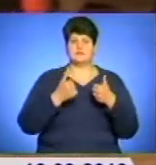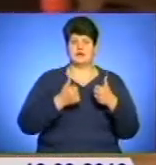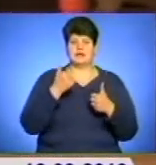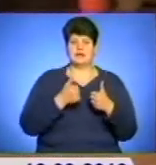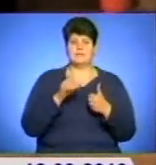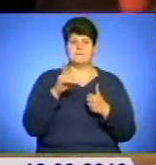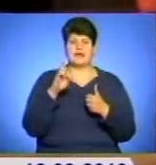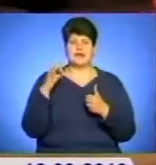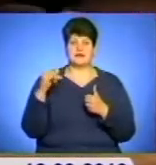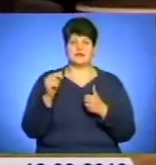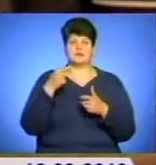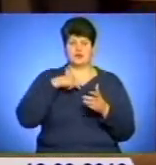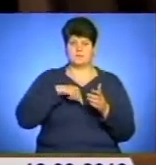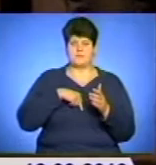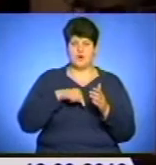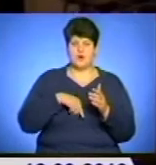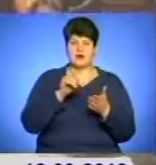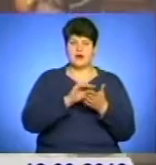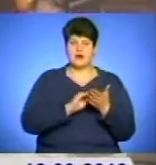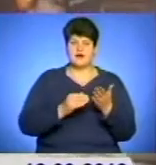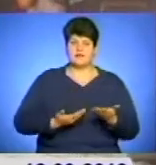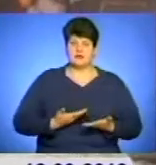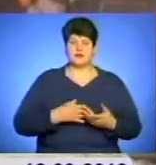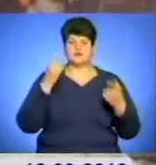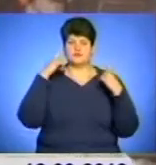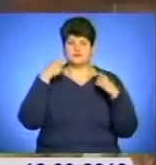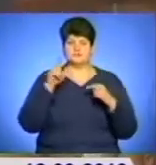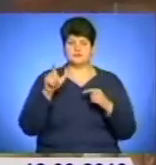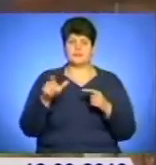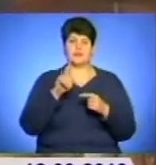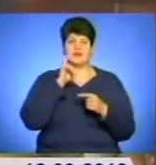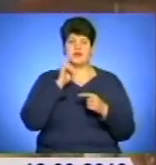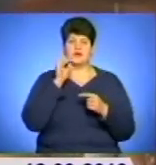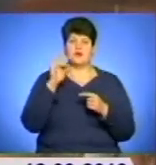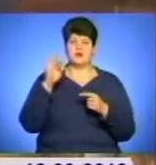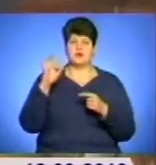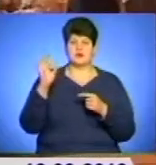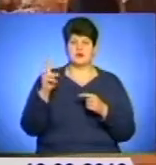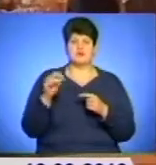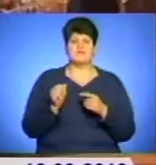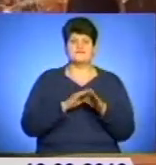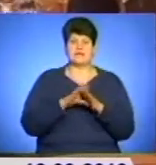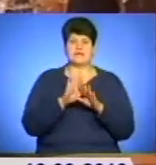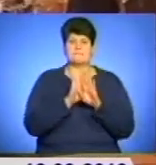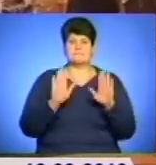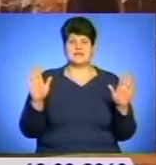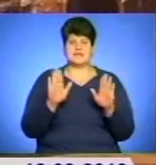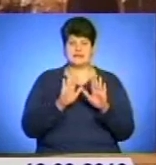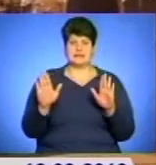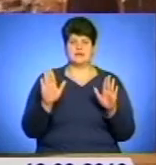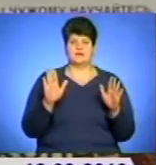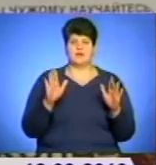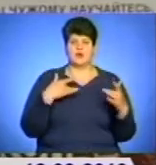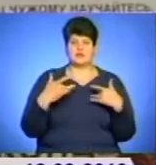-рингу у знаннях біографії та творчості Кобзаря. А молоді рокери виконали пісні на концерті «Шевченко – це